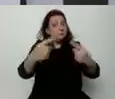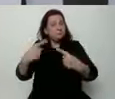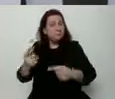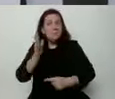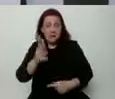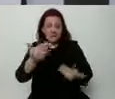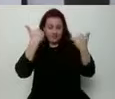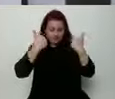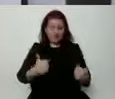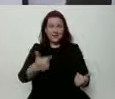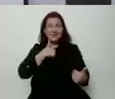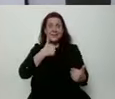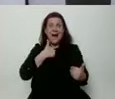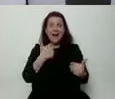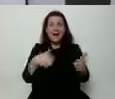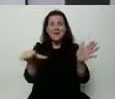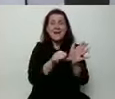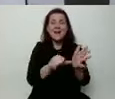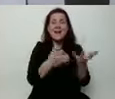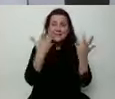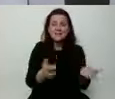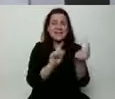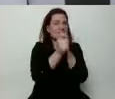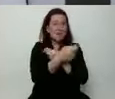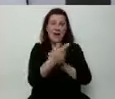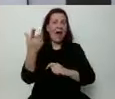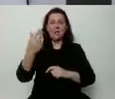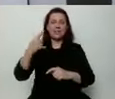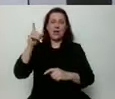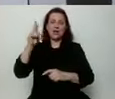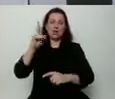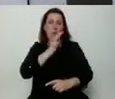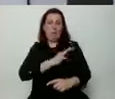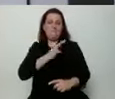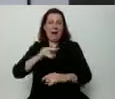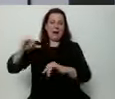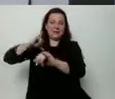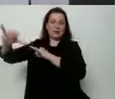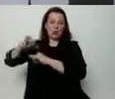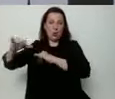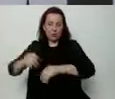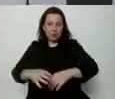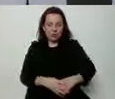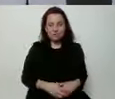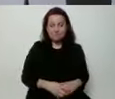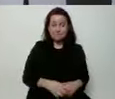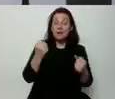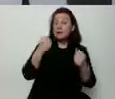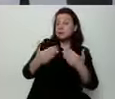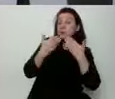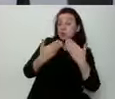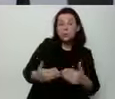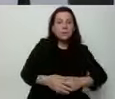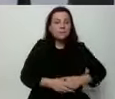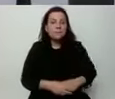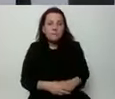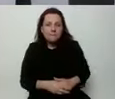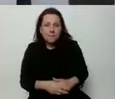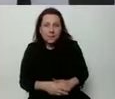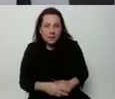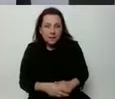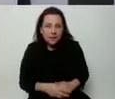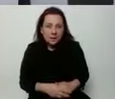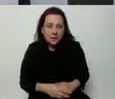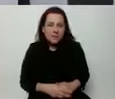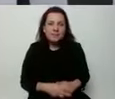zmiany, a nie na kandydata partii rządzącej. Bardzo dziękuję, panie prezydencie. Pan Michał Wiśniewski, Portal